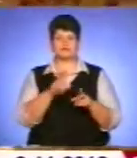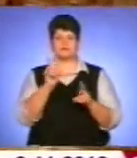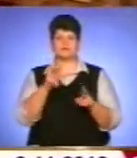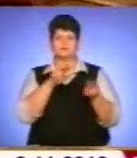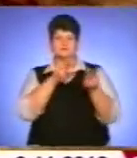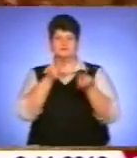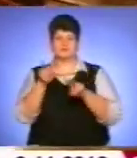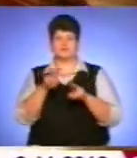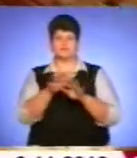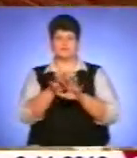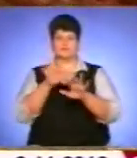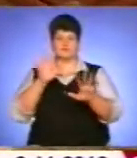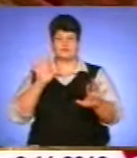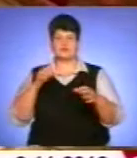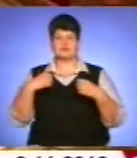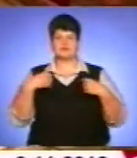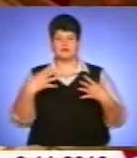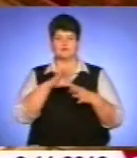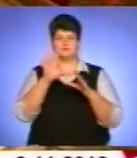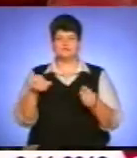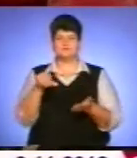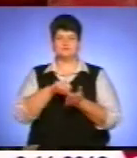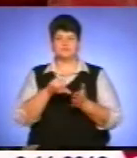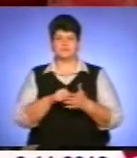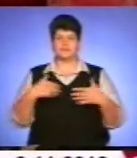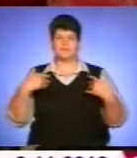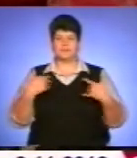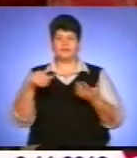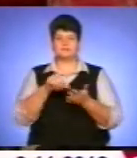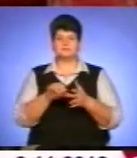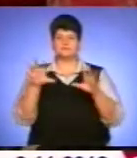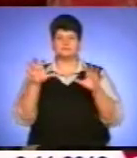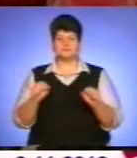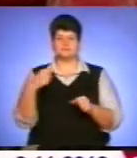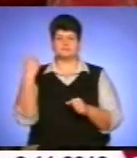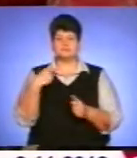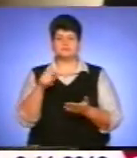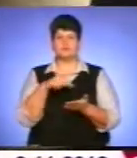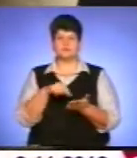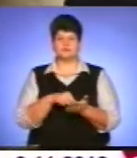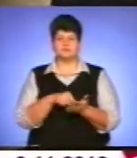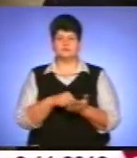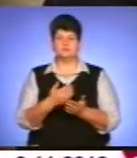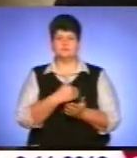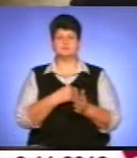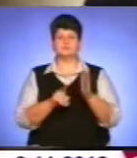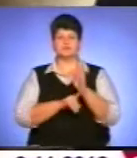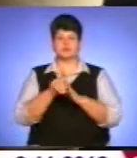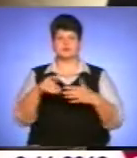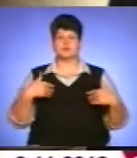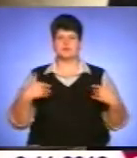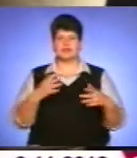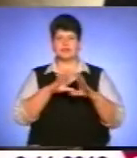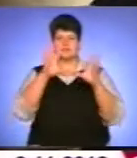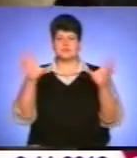заповнили зал. Із святом усіх присутніх привітали представники влади області та міста. Хотів би спочатку привітати всіх